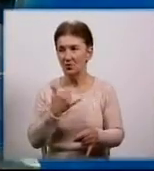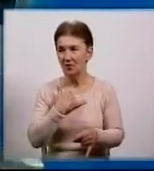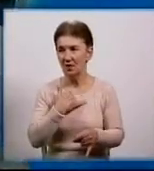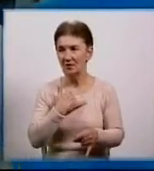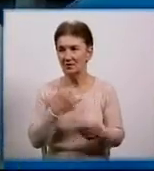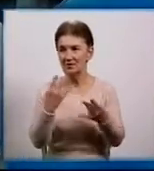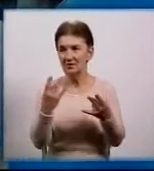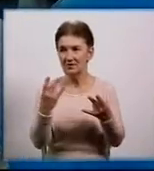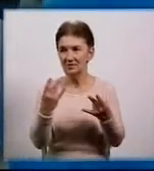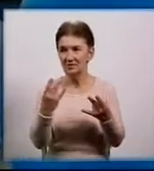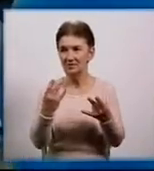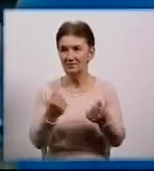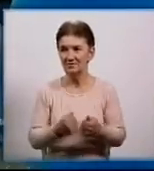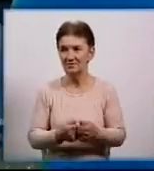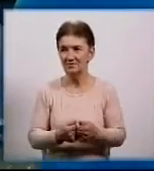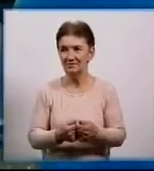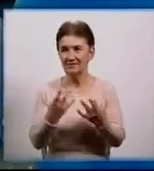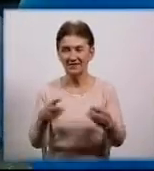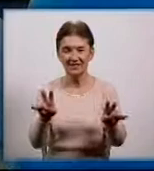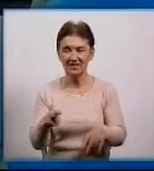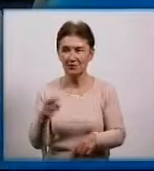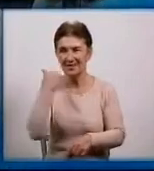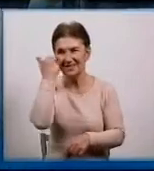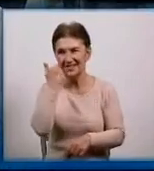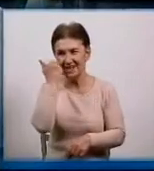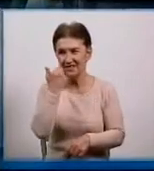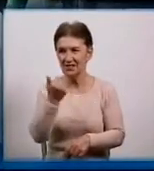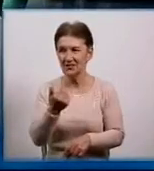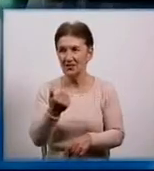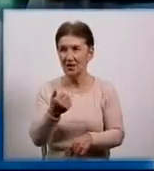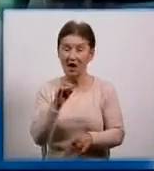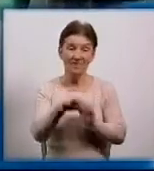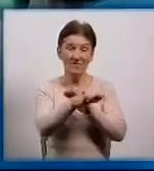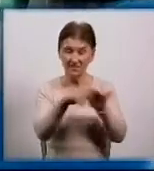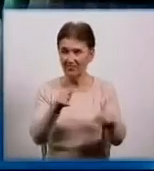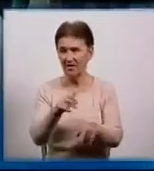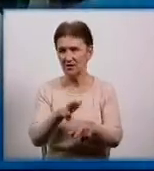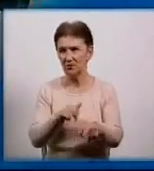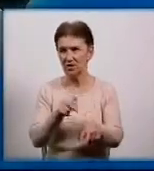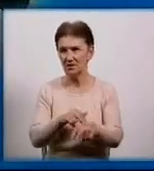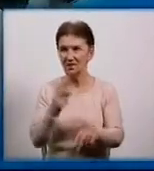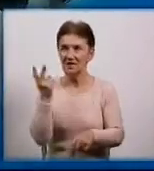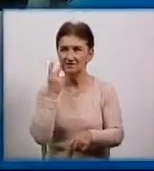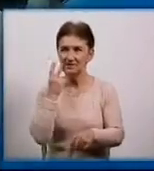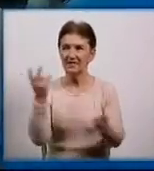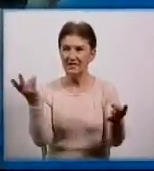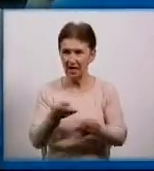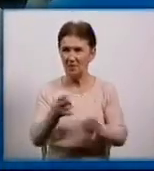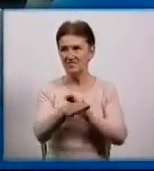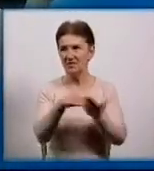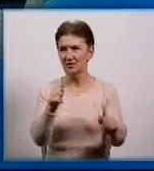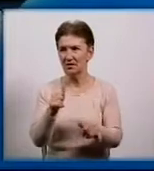треба стіснятися викликати поліцію. Треба, звичайно, викликати поліцію, якщо